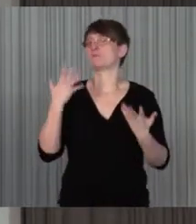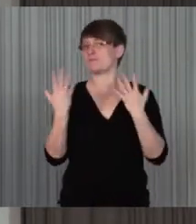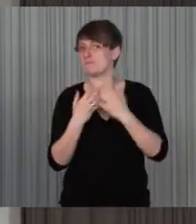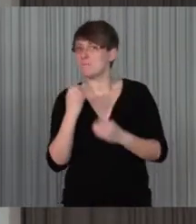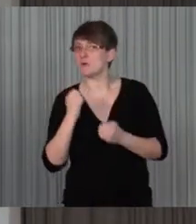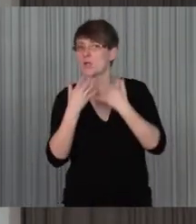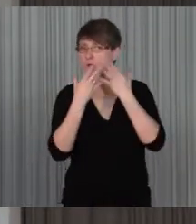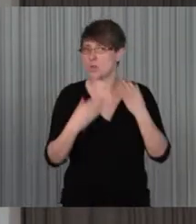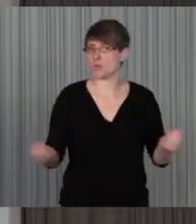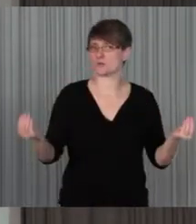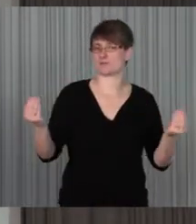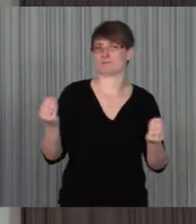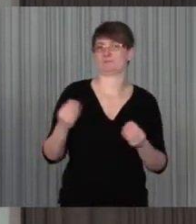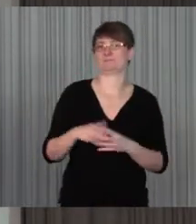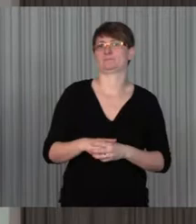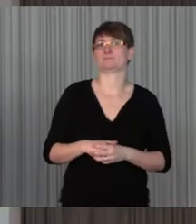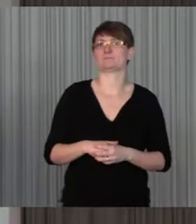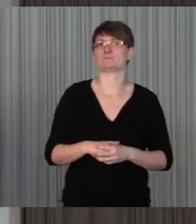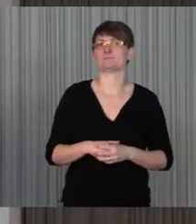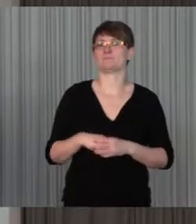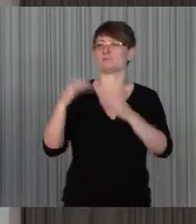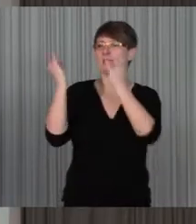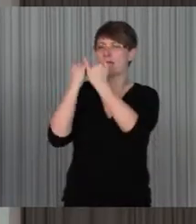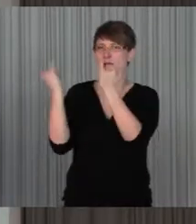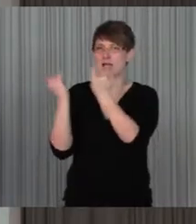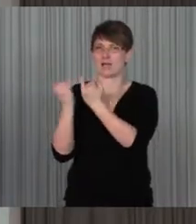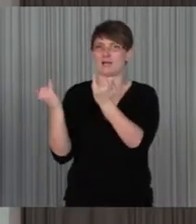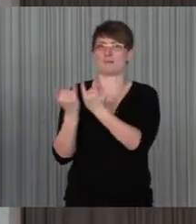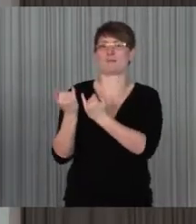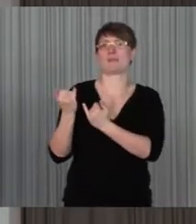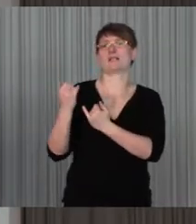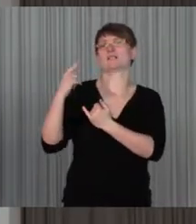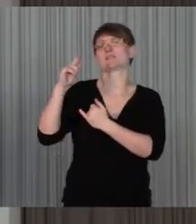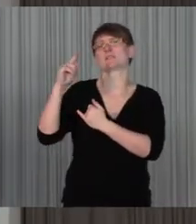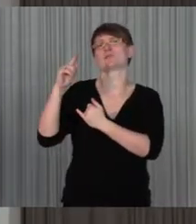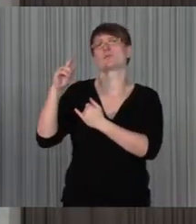Einrichtung wird schon der Weg an, wir werden eben Technologien wie von vorn auch sagt,